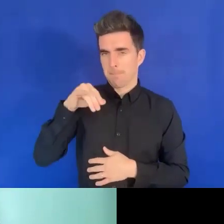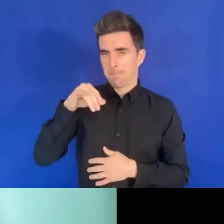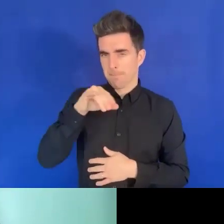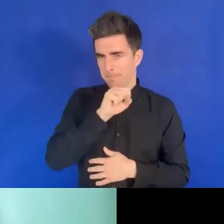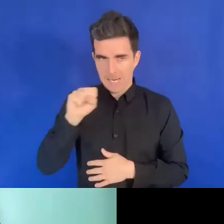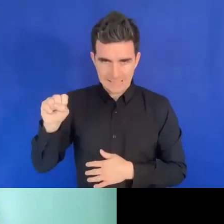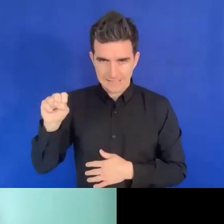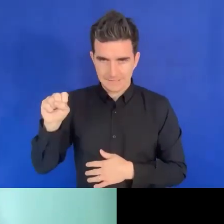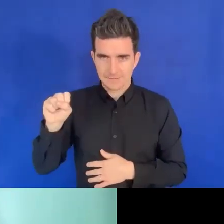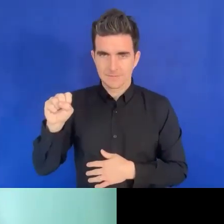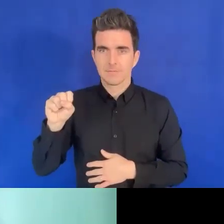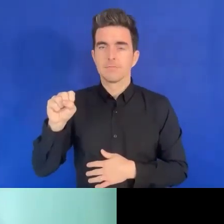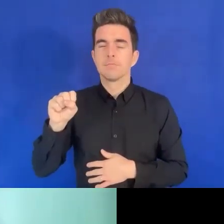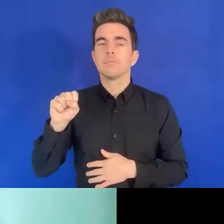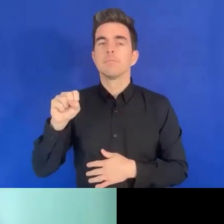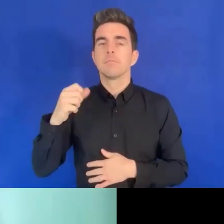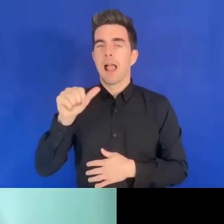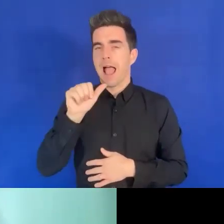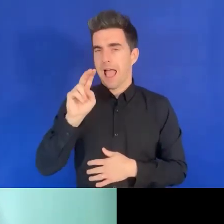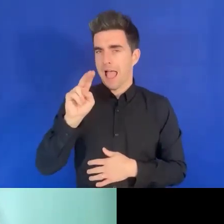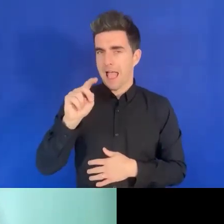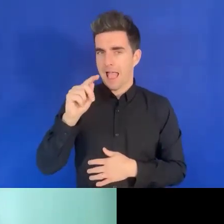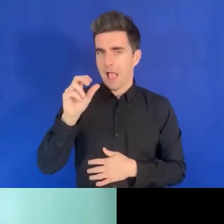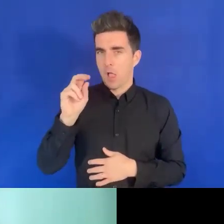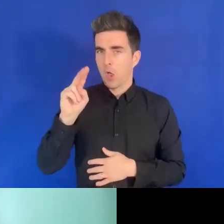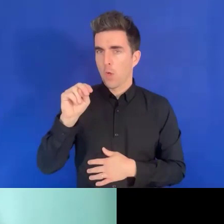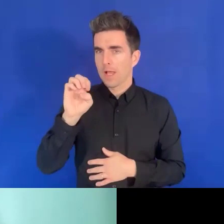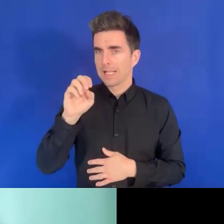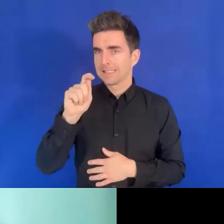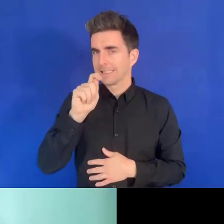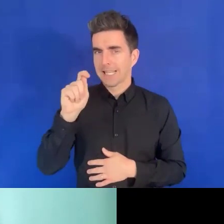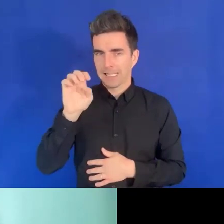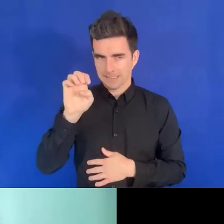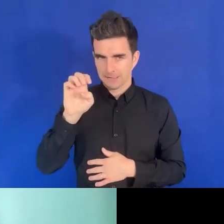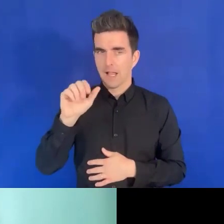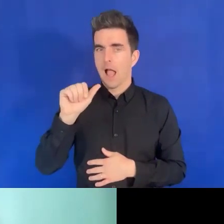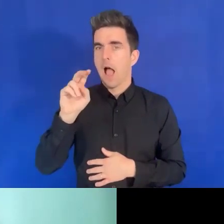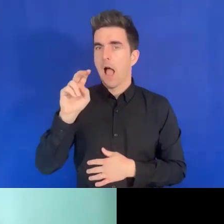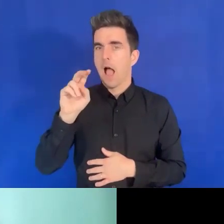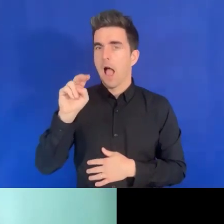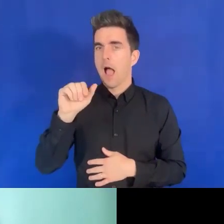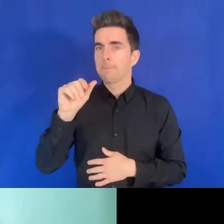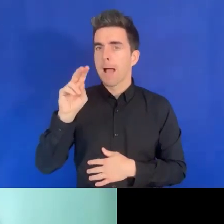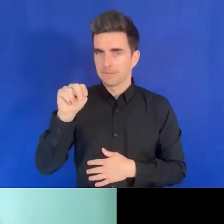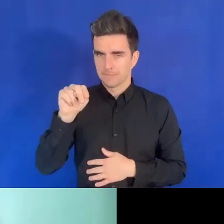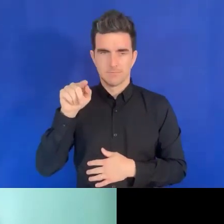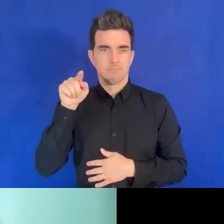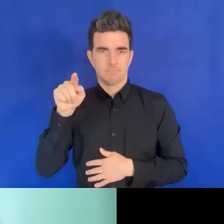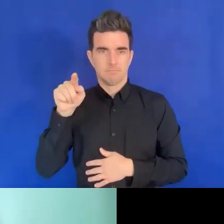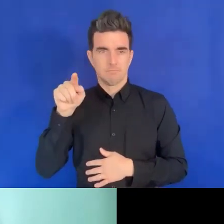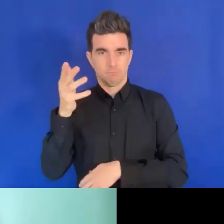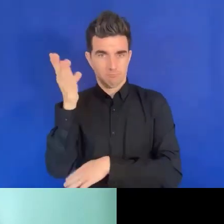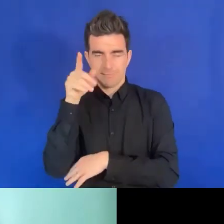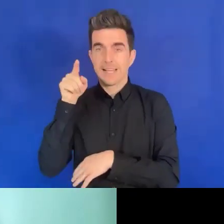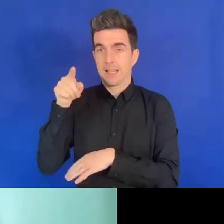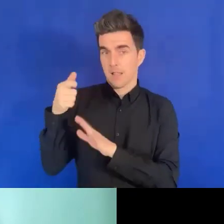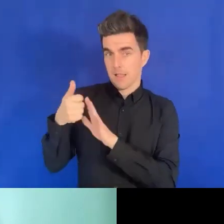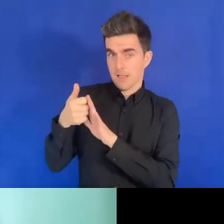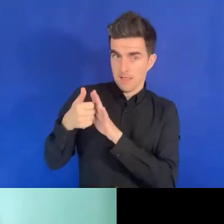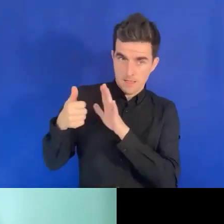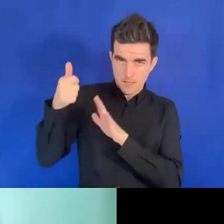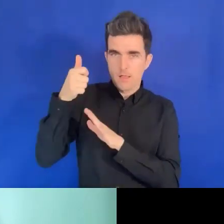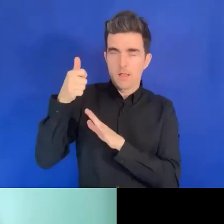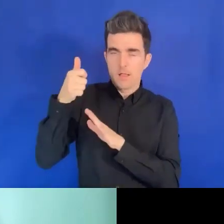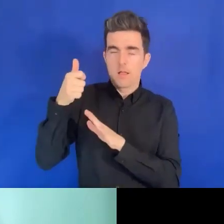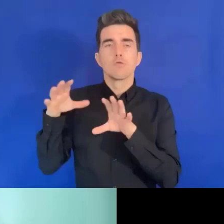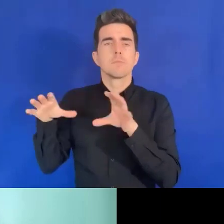servie pendant 15 ans dans le gouvernement philippine. Après, elle est partie à